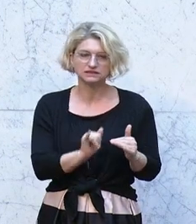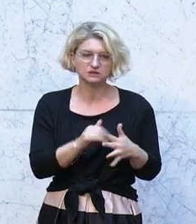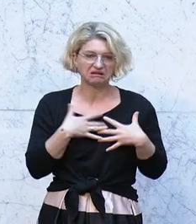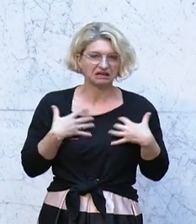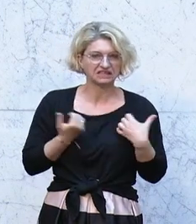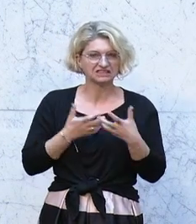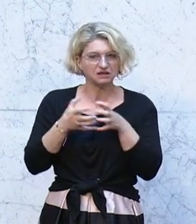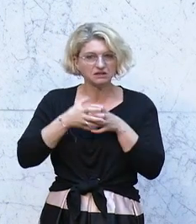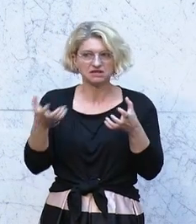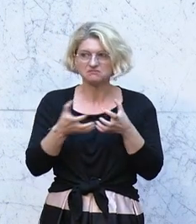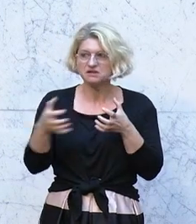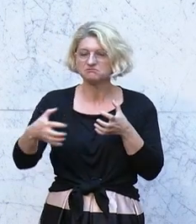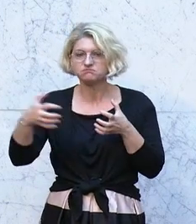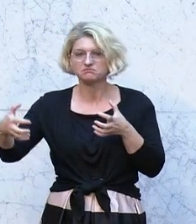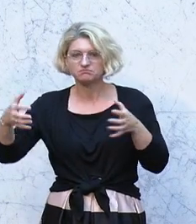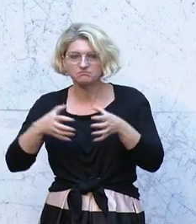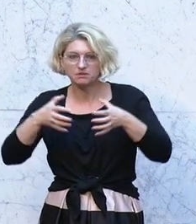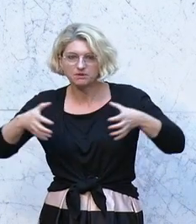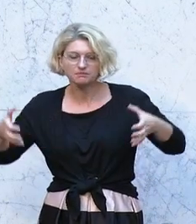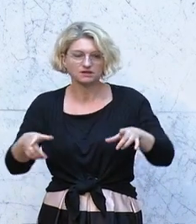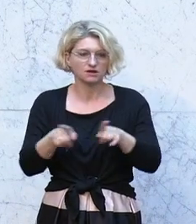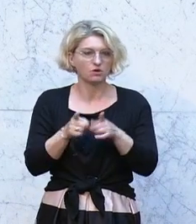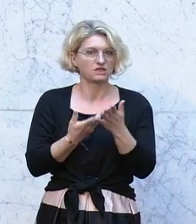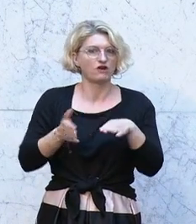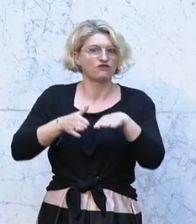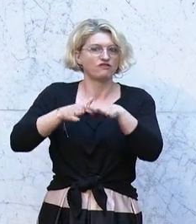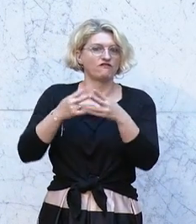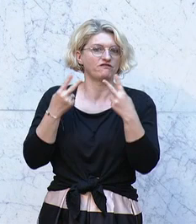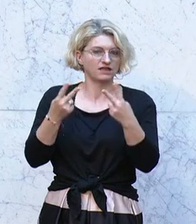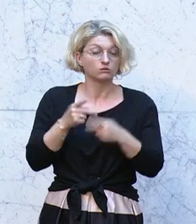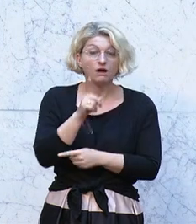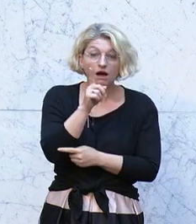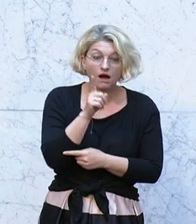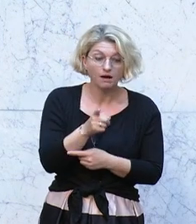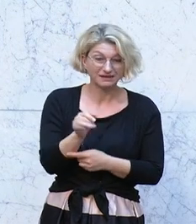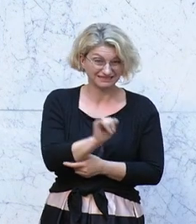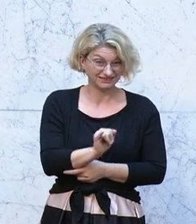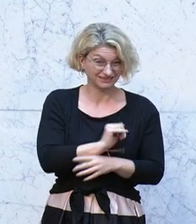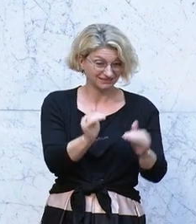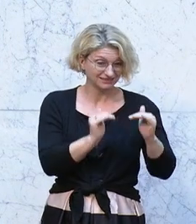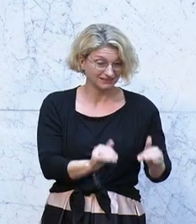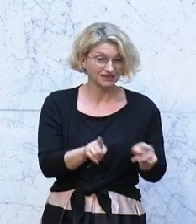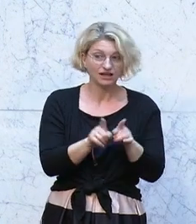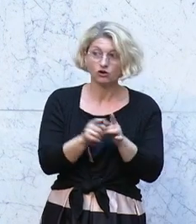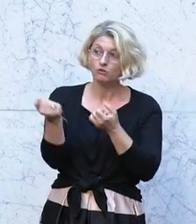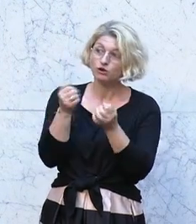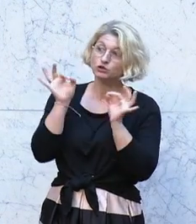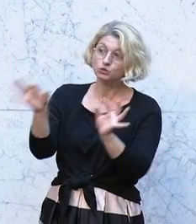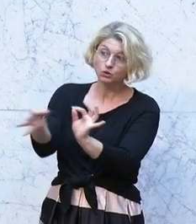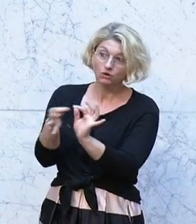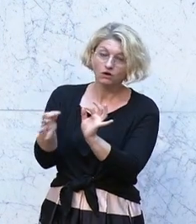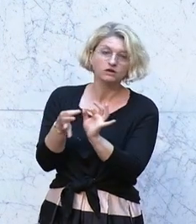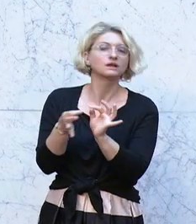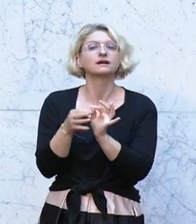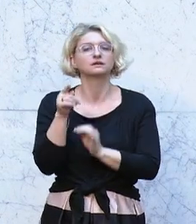Aufwertung fußte. Aber niedrige Zinsen und gute Kontakte in die Politik sind kein